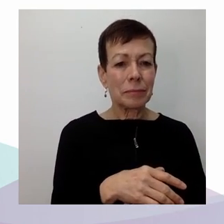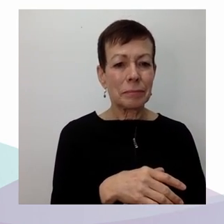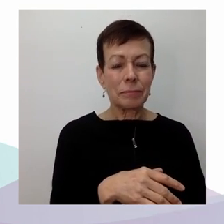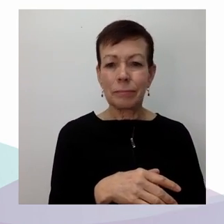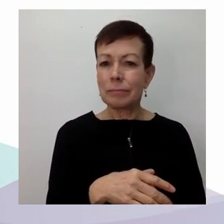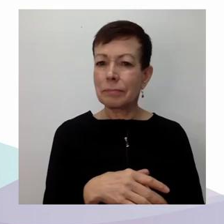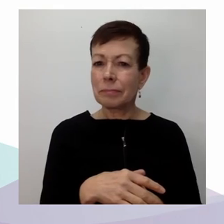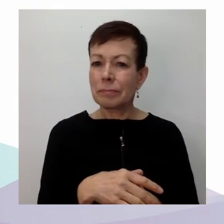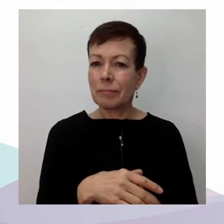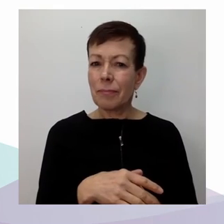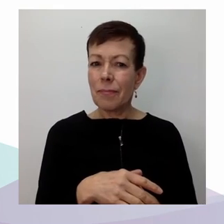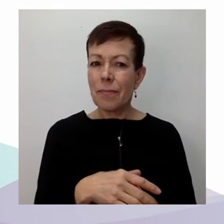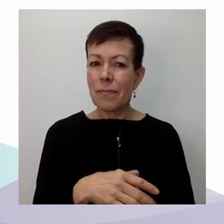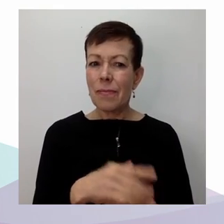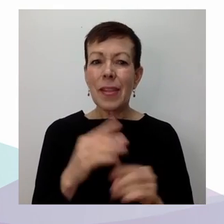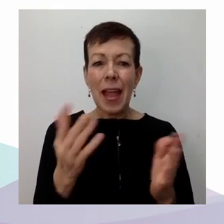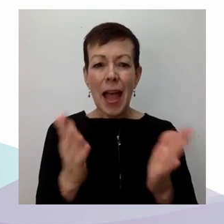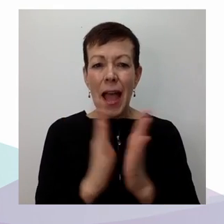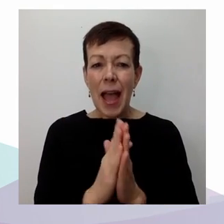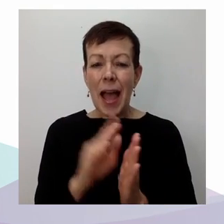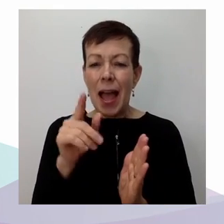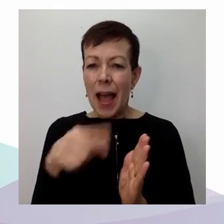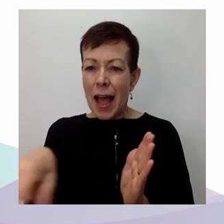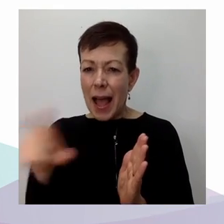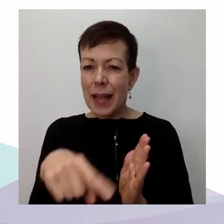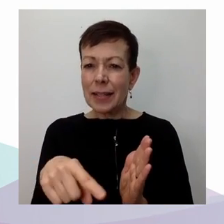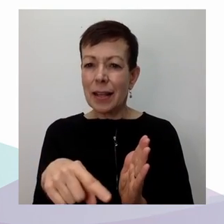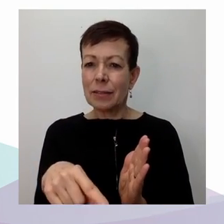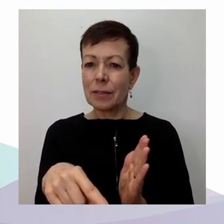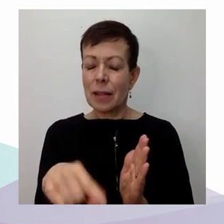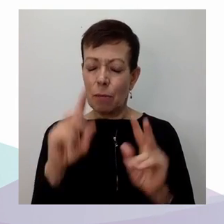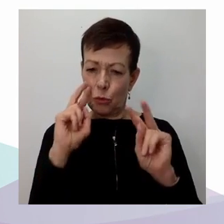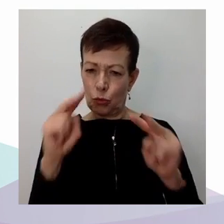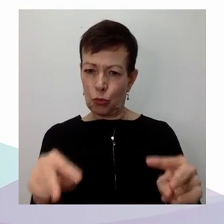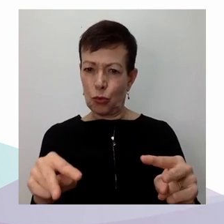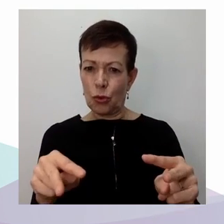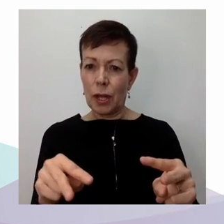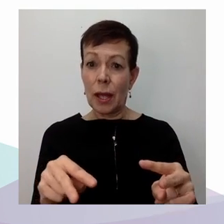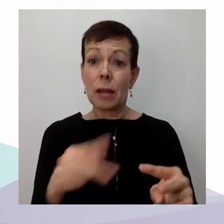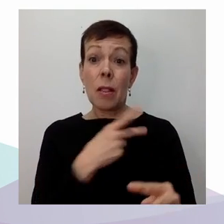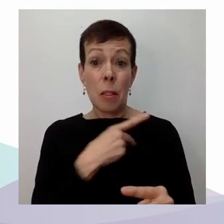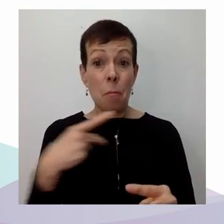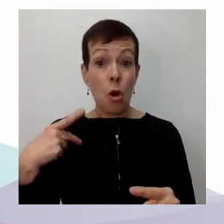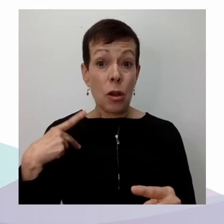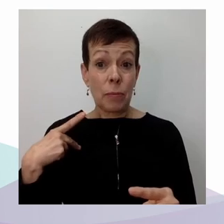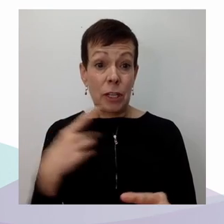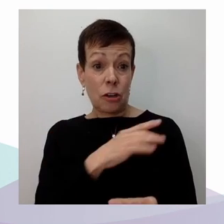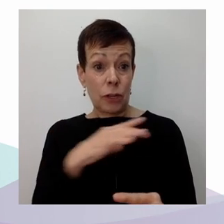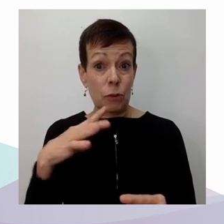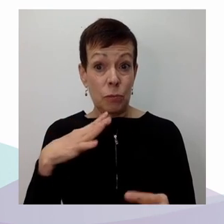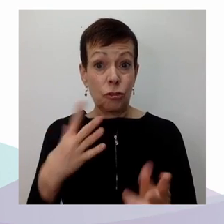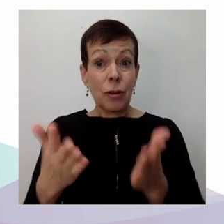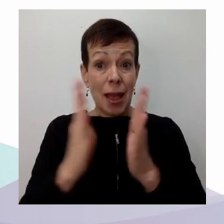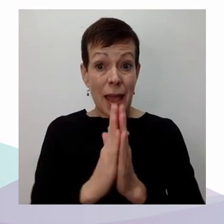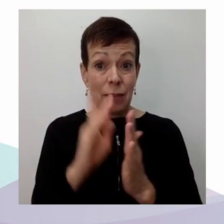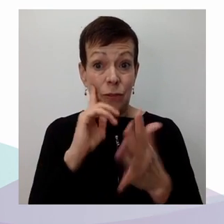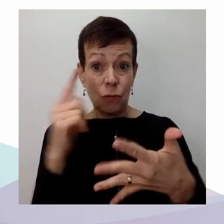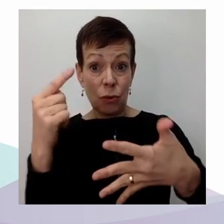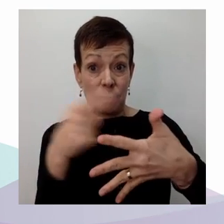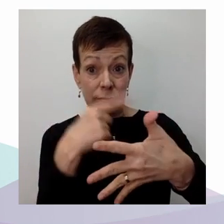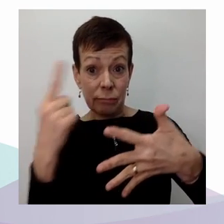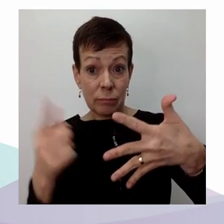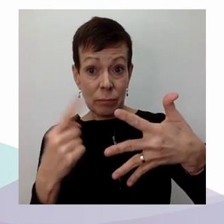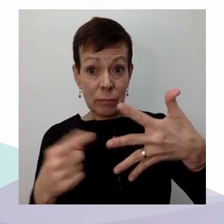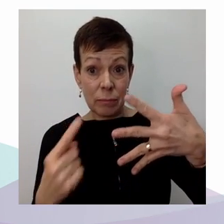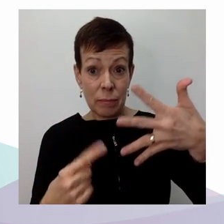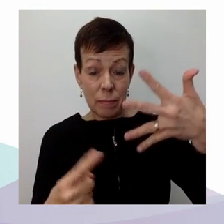les revendications qui portaient donc sur les droits eux-mêmes. Et bien sûr, ici, on avait une forte mobilisation du droit à des mesures susceptibles d